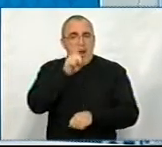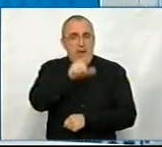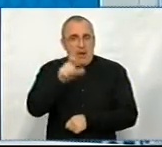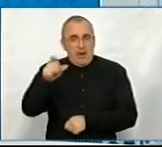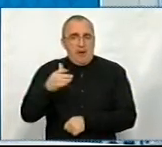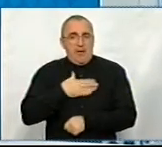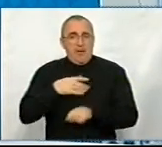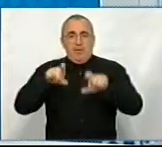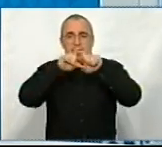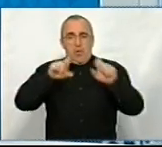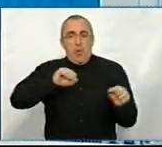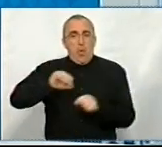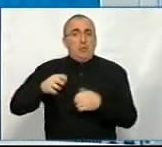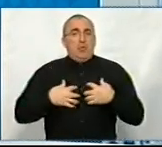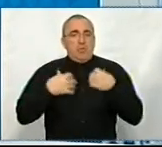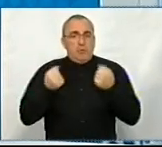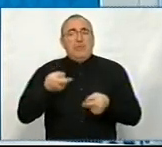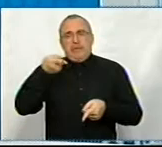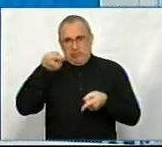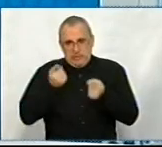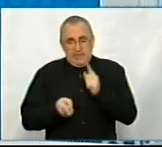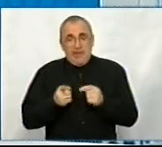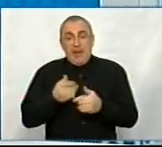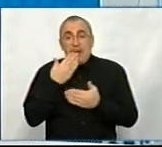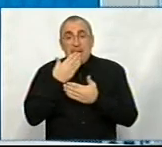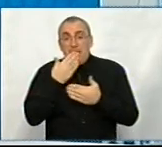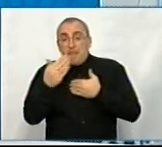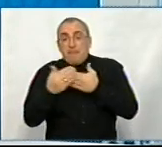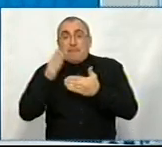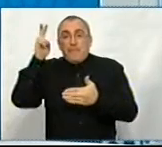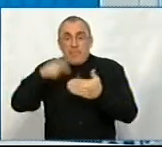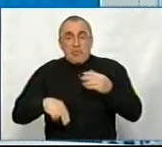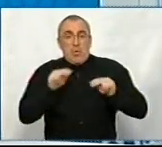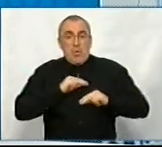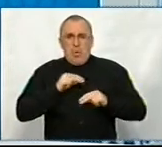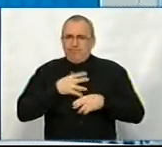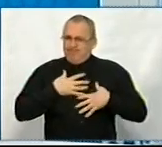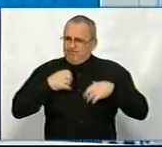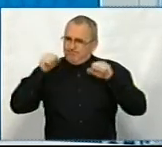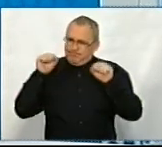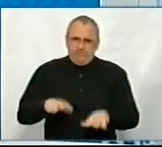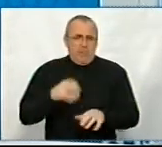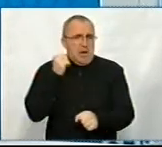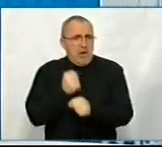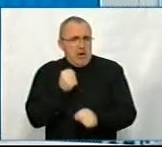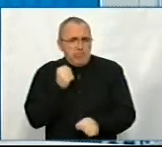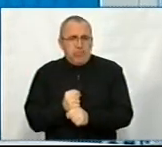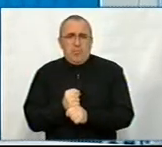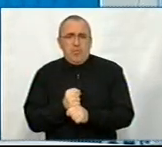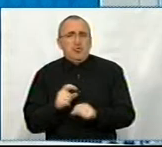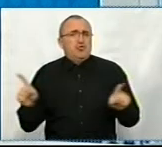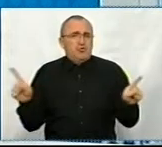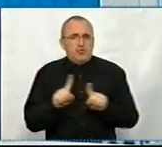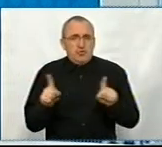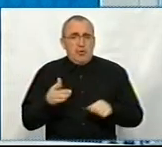нашому департаменту охорони здоров'я. Дійсно, наприкінці року ми провели титанічну роботу, щодо того, щоб